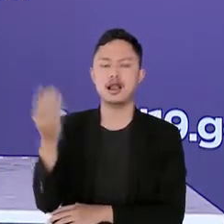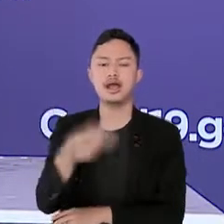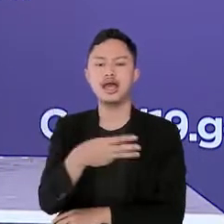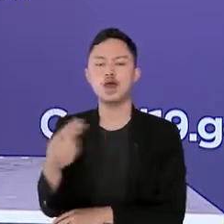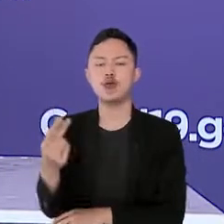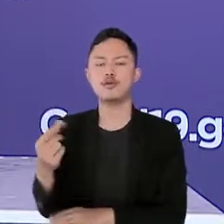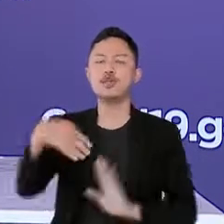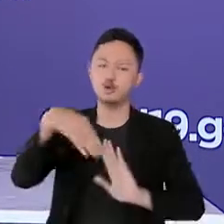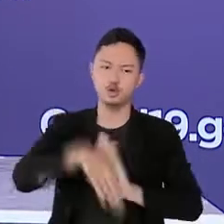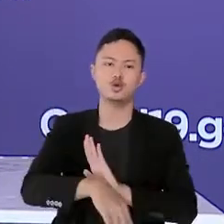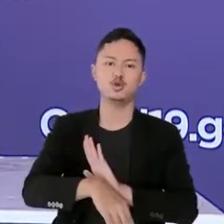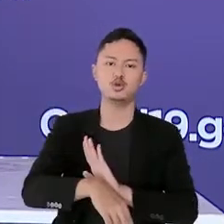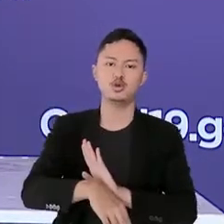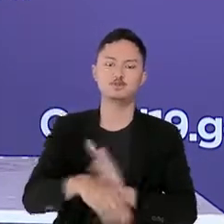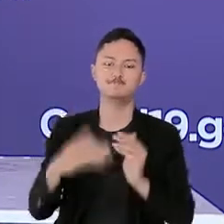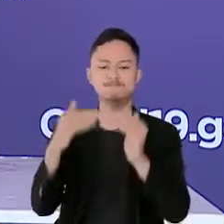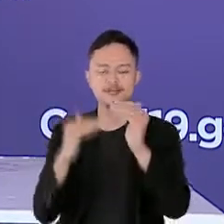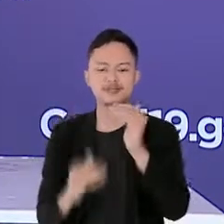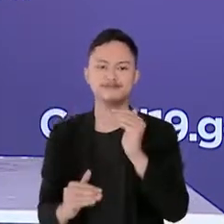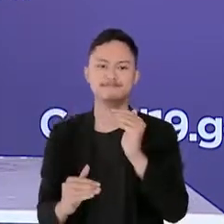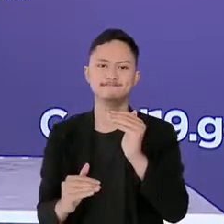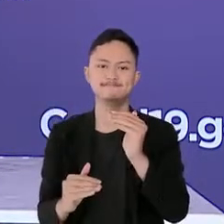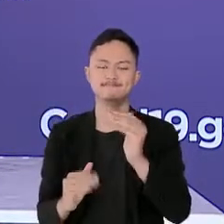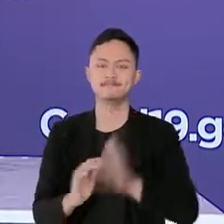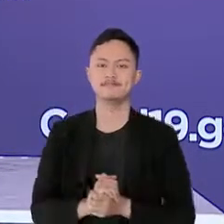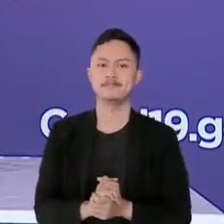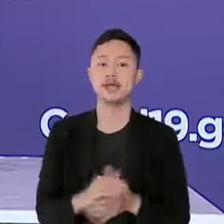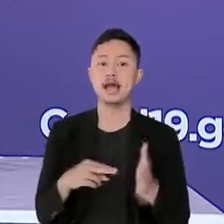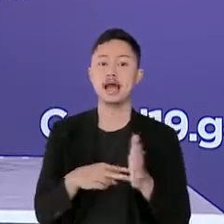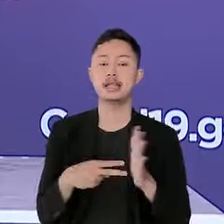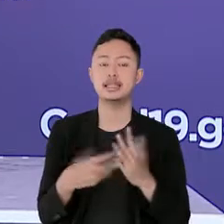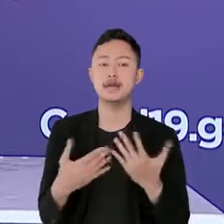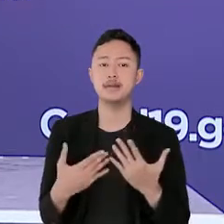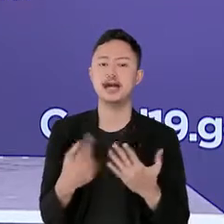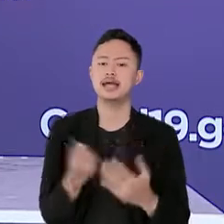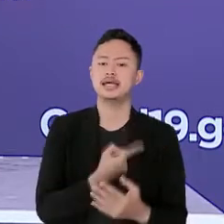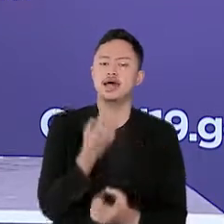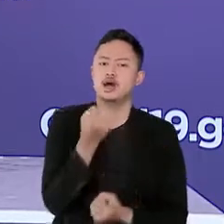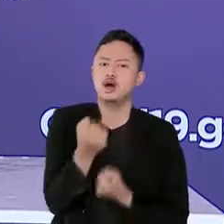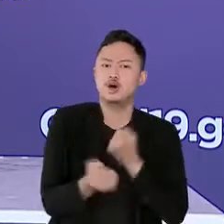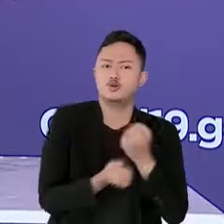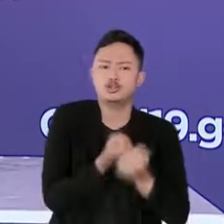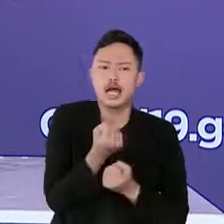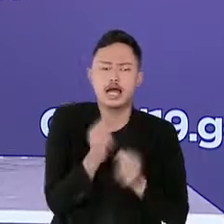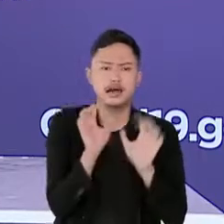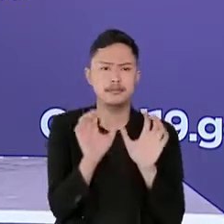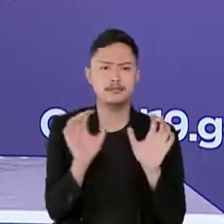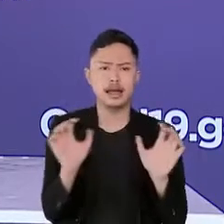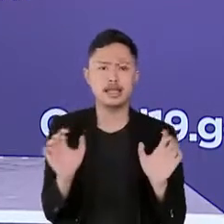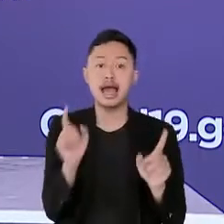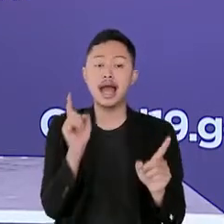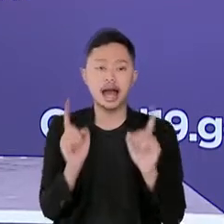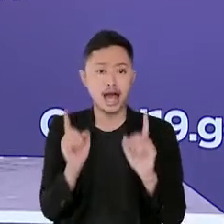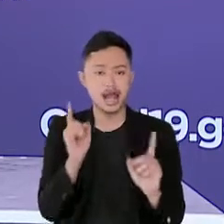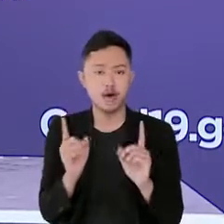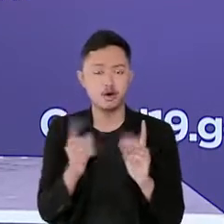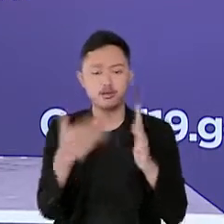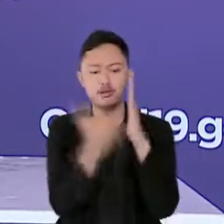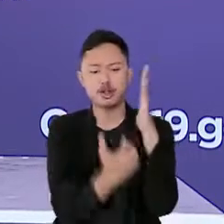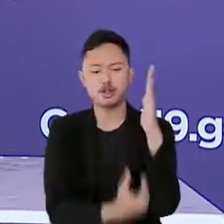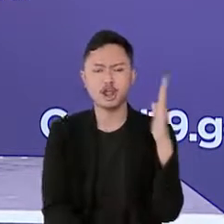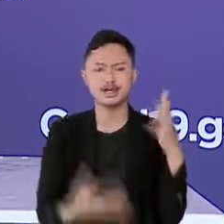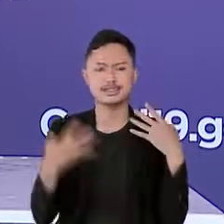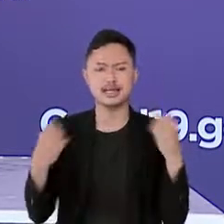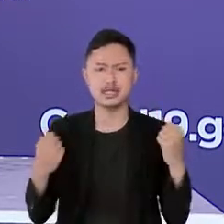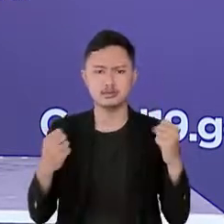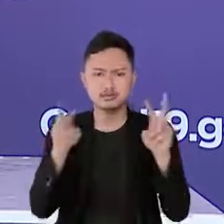untuk itu sekali lagi saya tekankan bahwa apapun upaya yang akan dilakukan jika pelaksanaan dan pengawasan protokol k